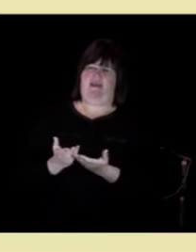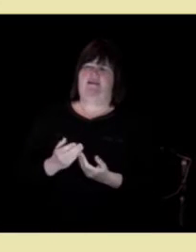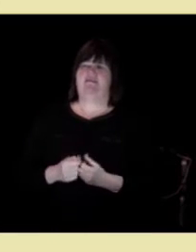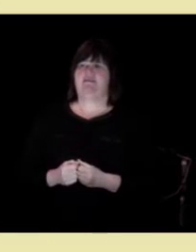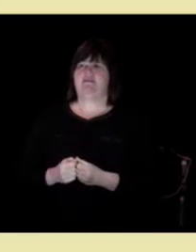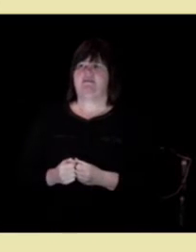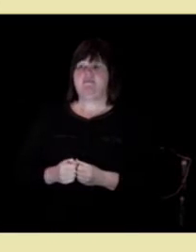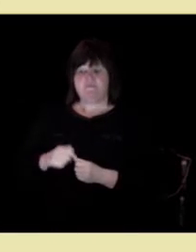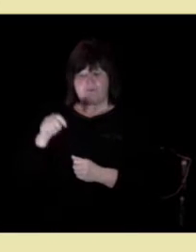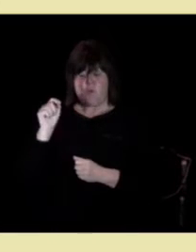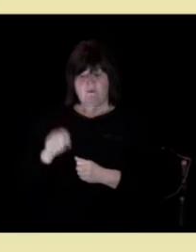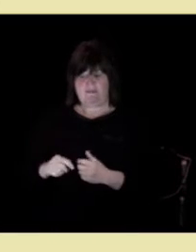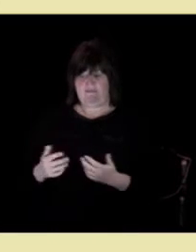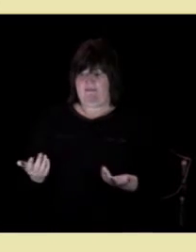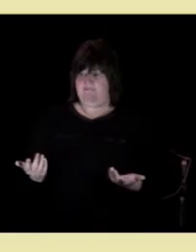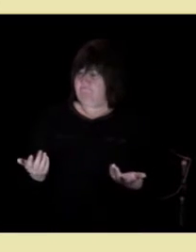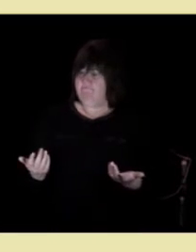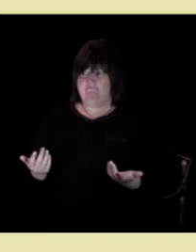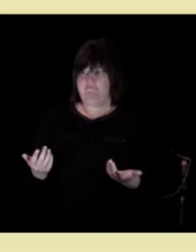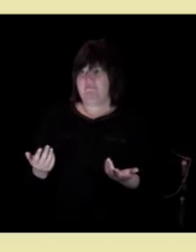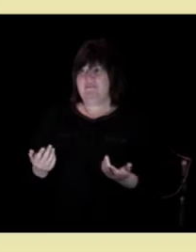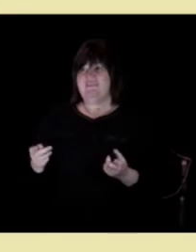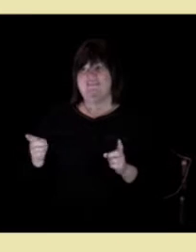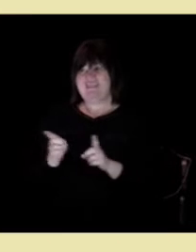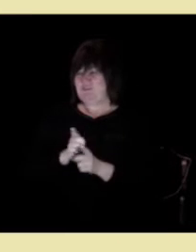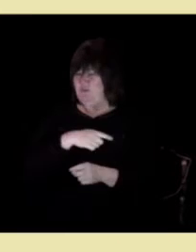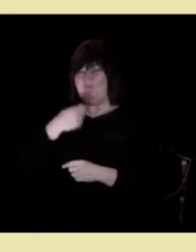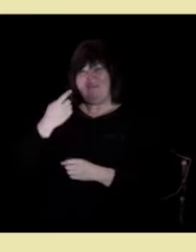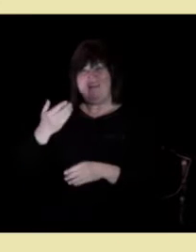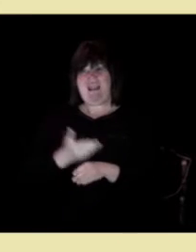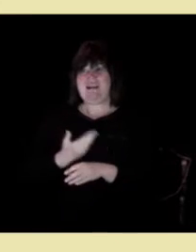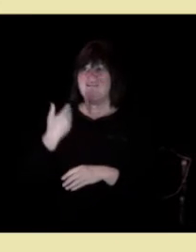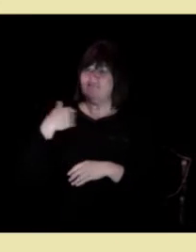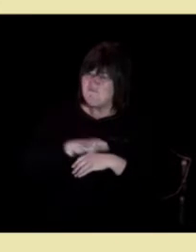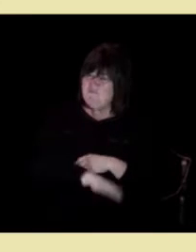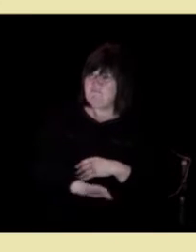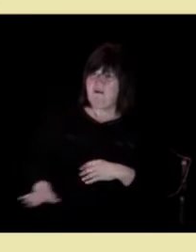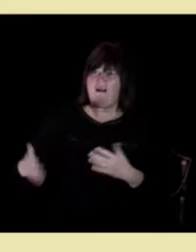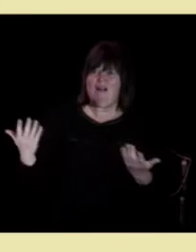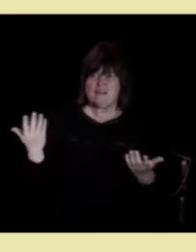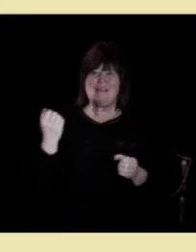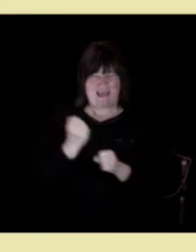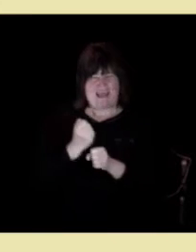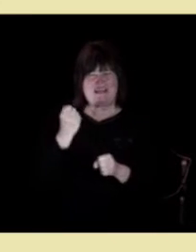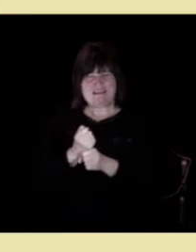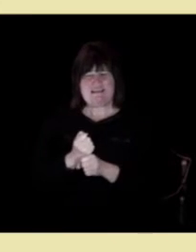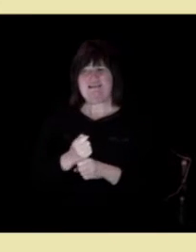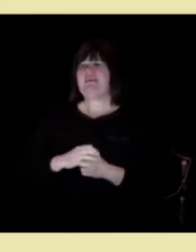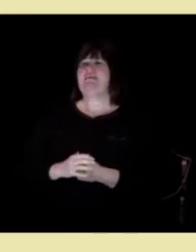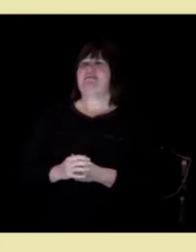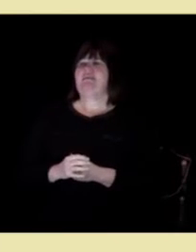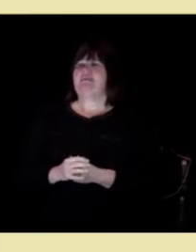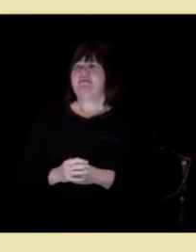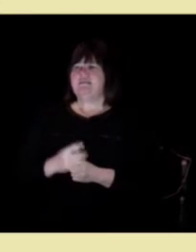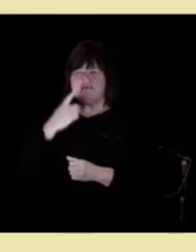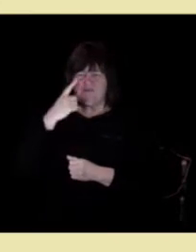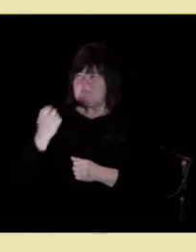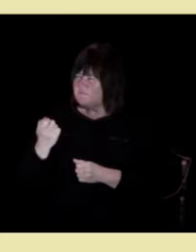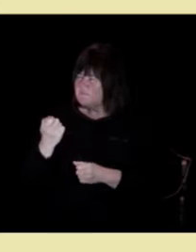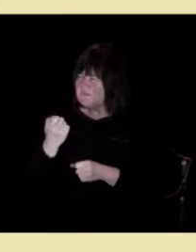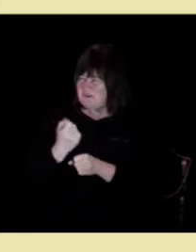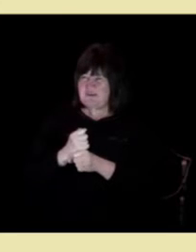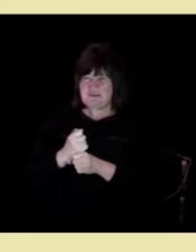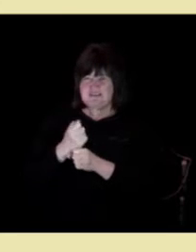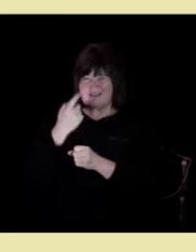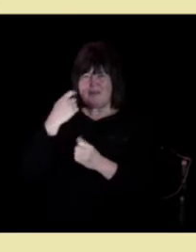Og dette er jo egentlig barnelærdom, bokstavelig talt. Da husker kanskje den planen om den flotte